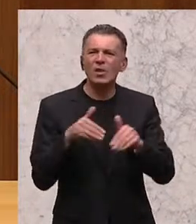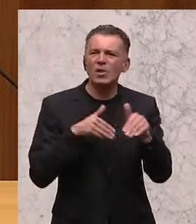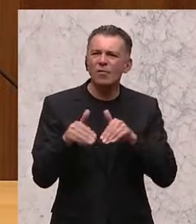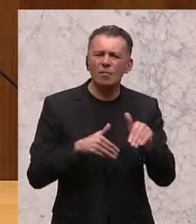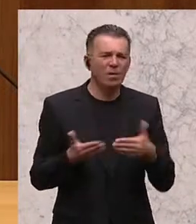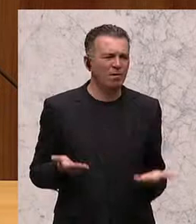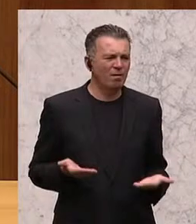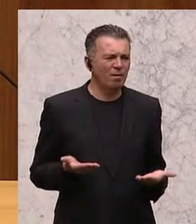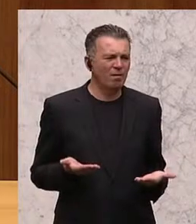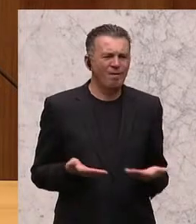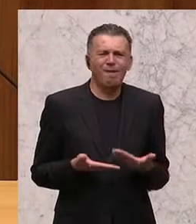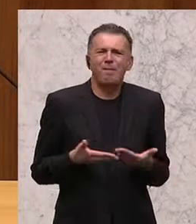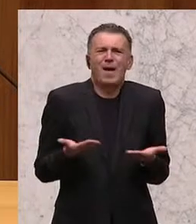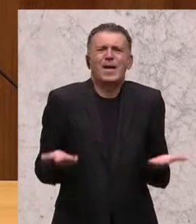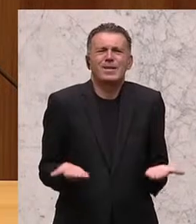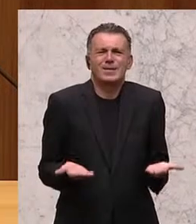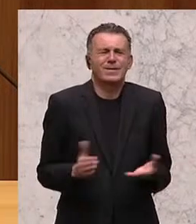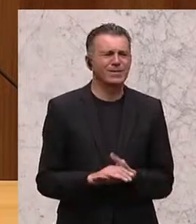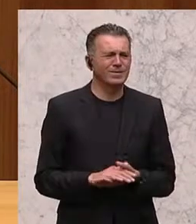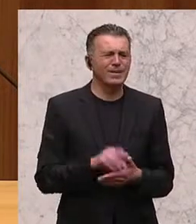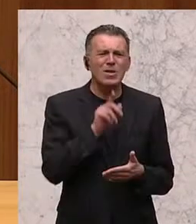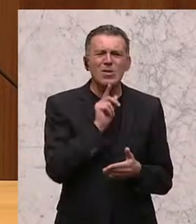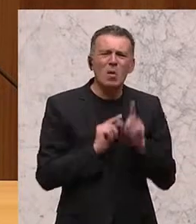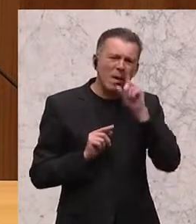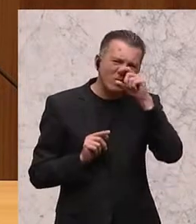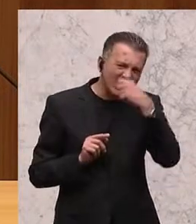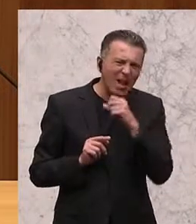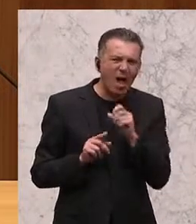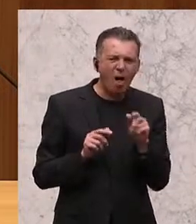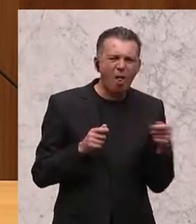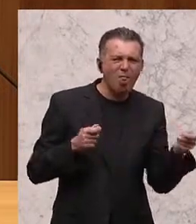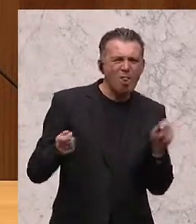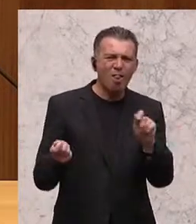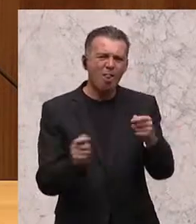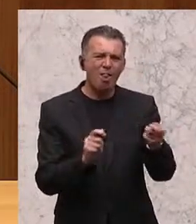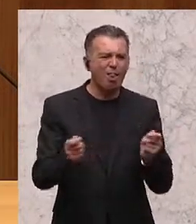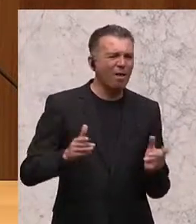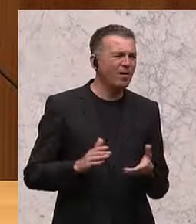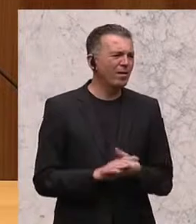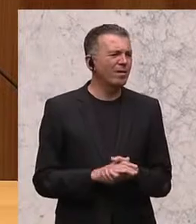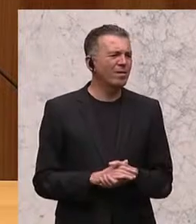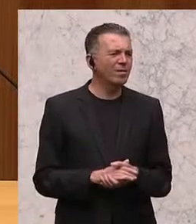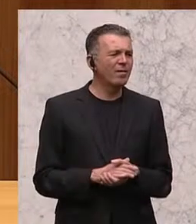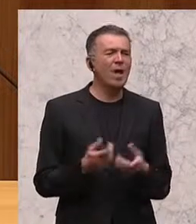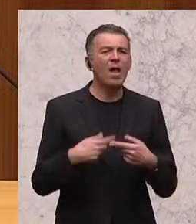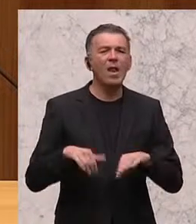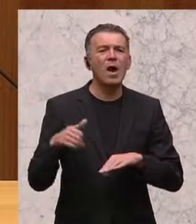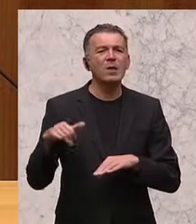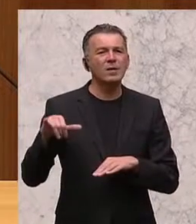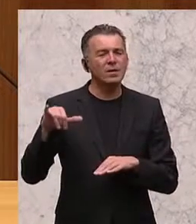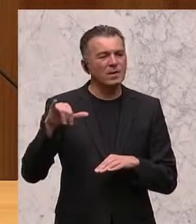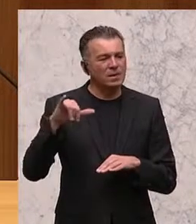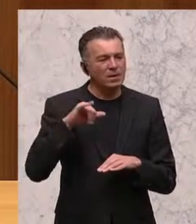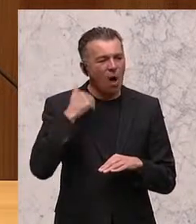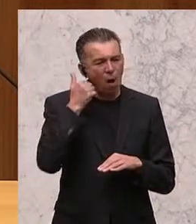denn das für eine Vorgangsweise? Das ist ja nur mehr Trickserei, nur mehr Trickserei. Ich weiß auch, warum der Landeshauptmann Bröll